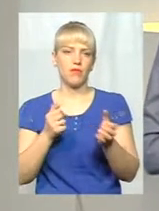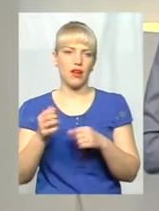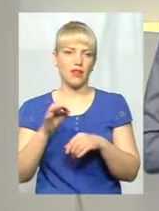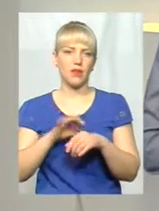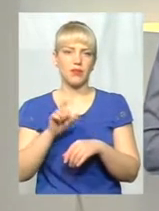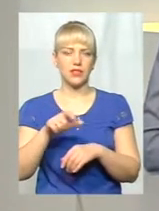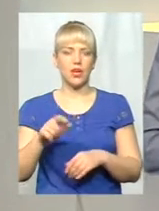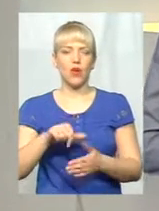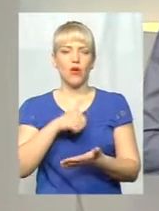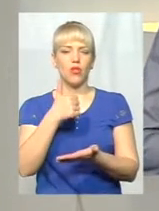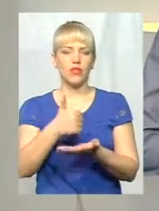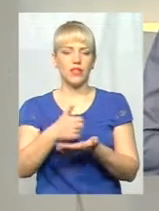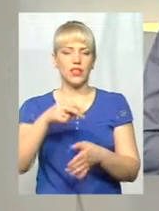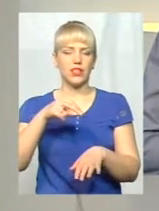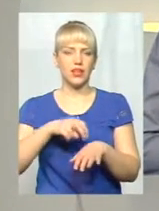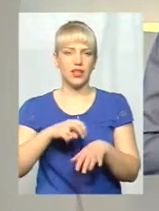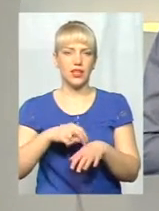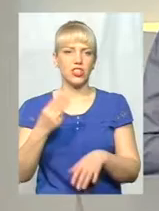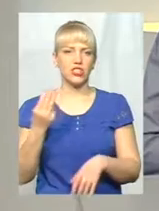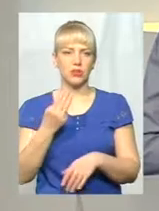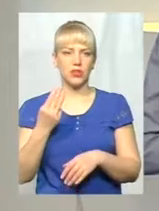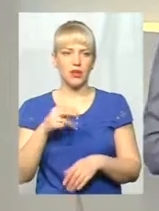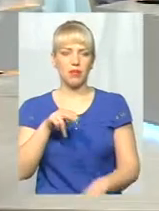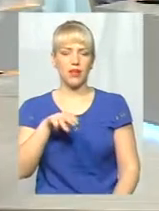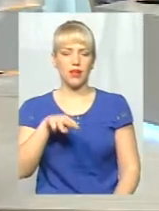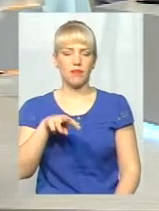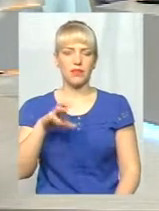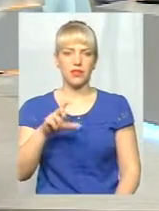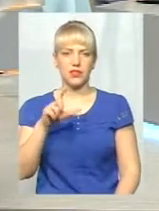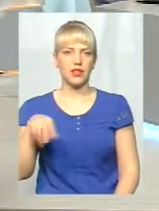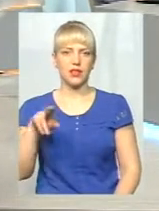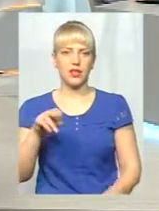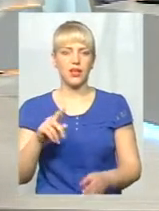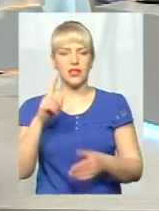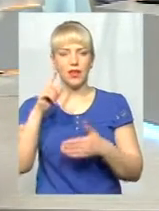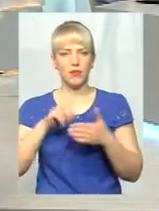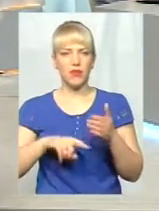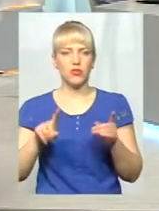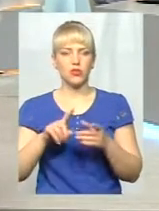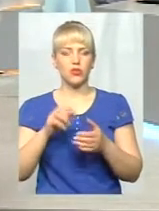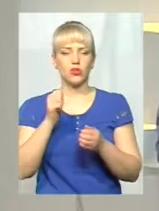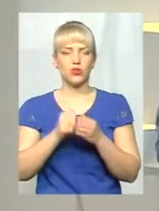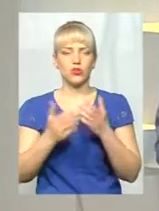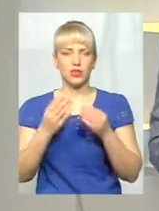Шепатівського центру ПМСД Андрій Нечопорук запевнив, щодня підписують 50-60 угод і поділився власним досвідом